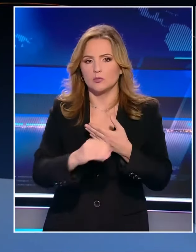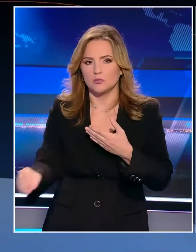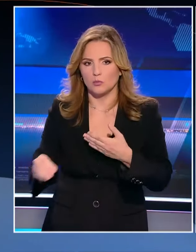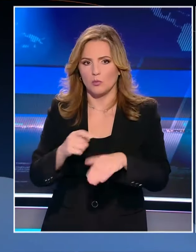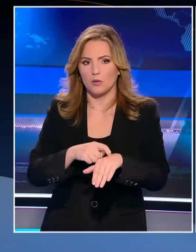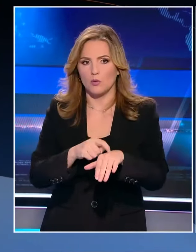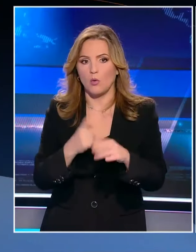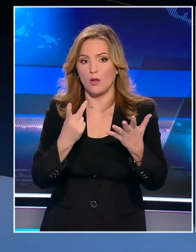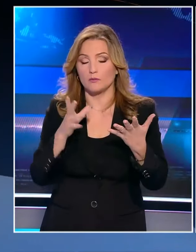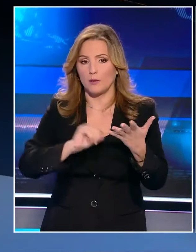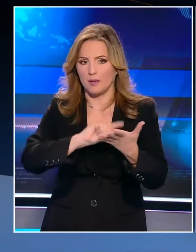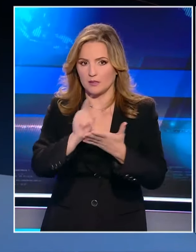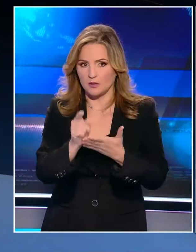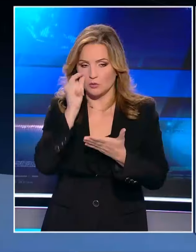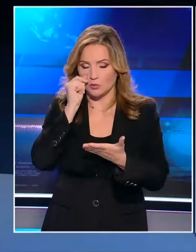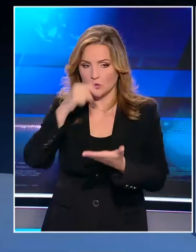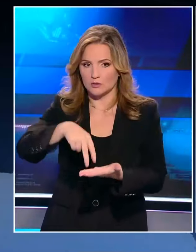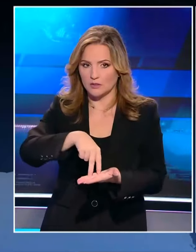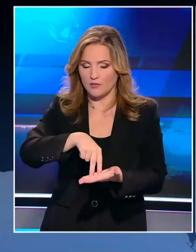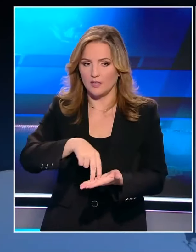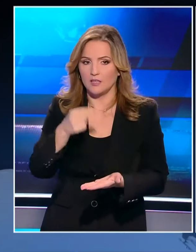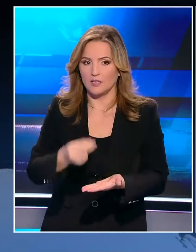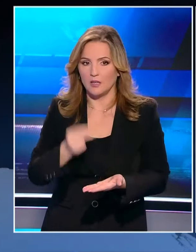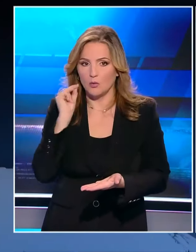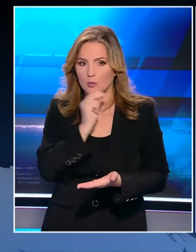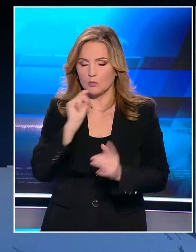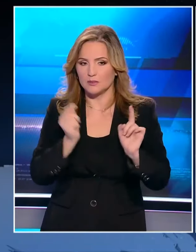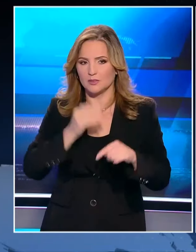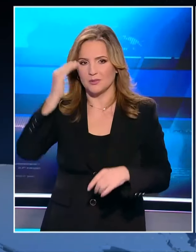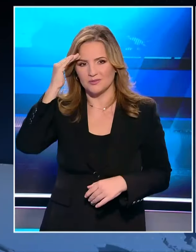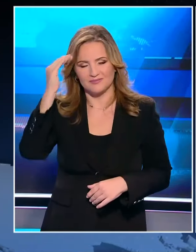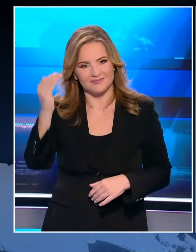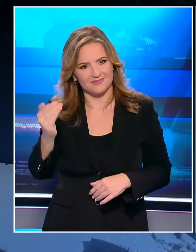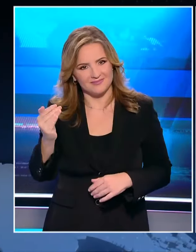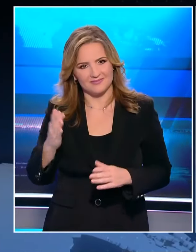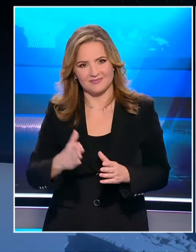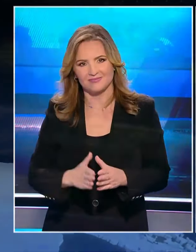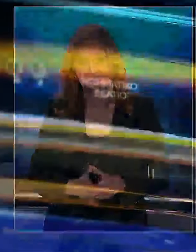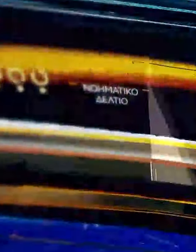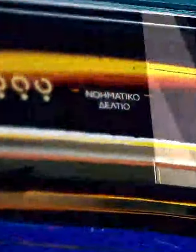Κεντρικό Δελτίο Ειδήσεων του Όπεν στις 7 παρατέταρτο με τον Νίκο Στραβελάκη. Καλό απόγευμα σε όλους.